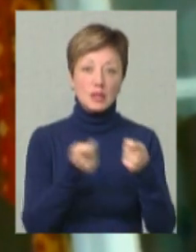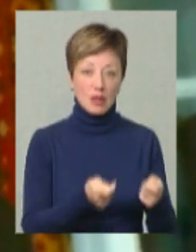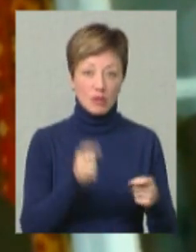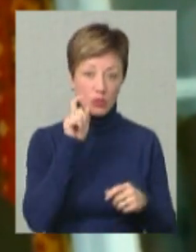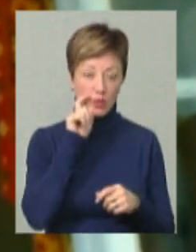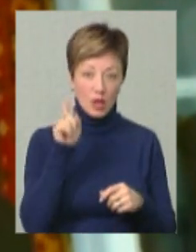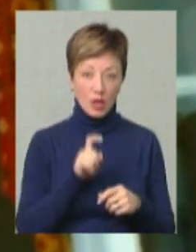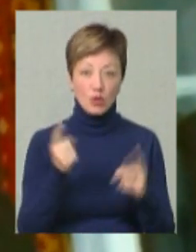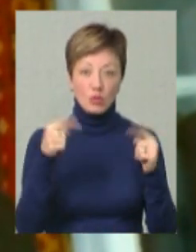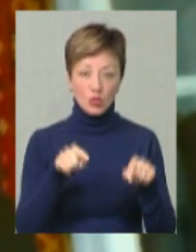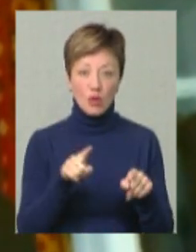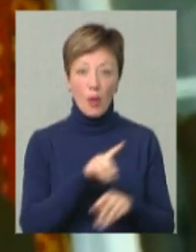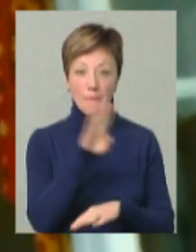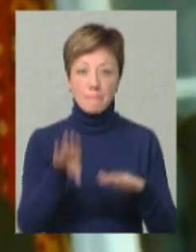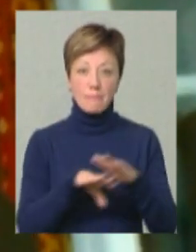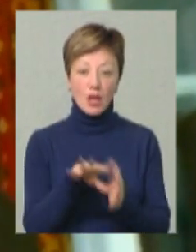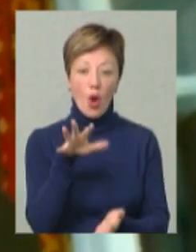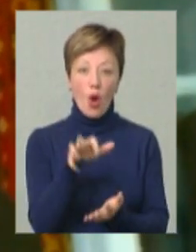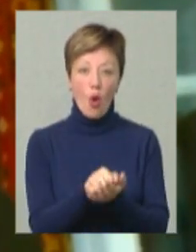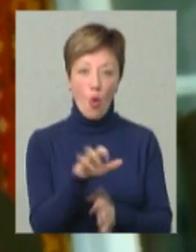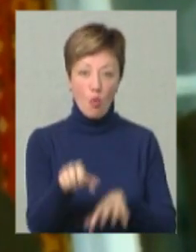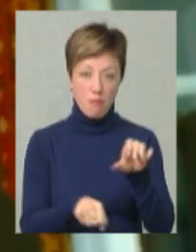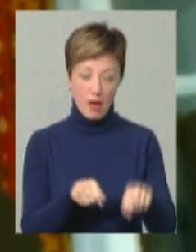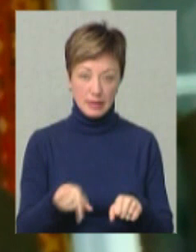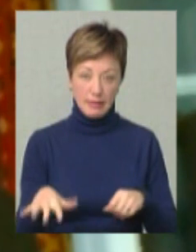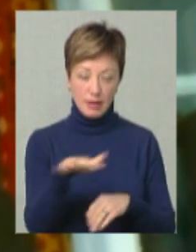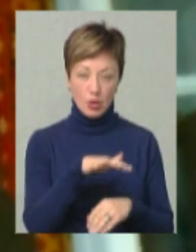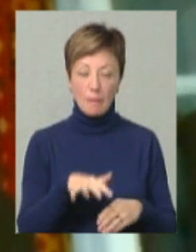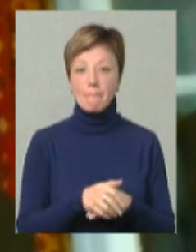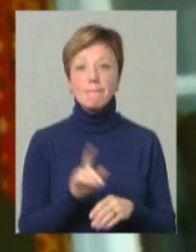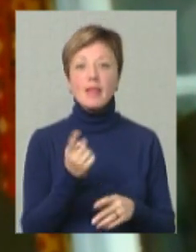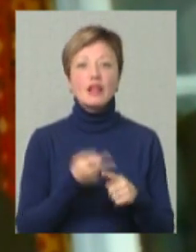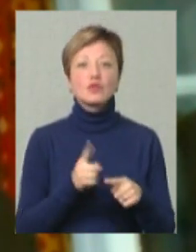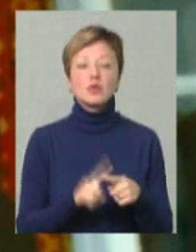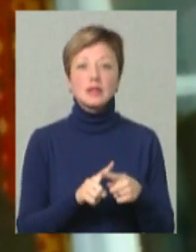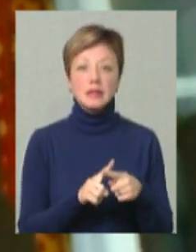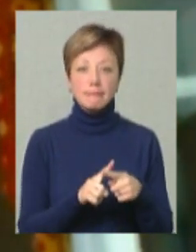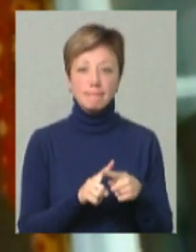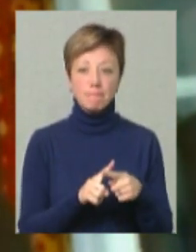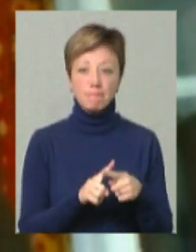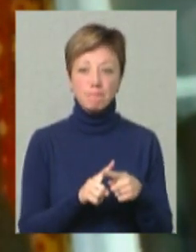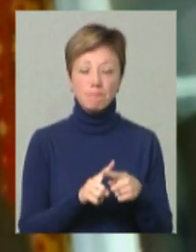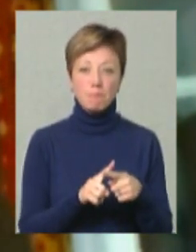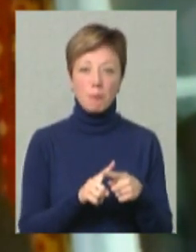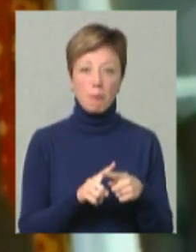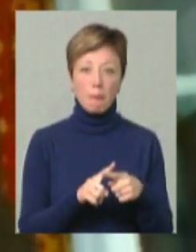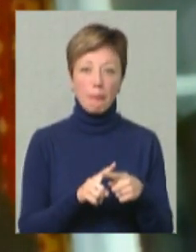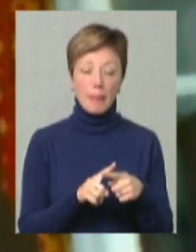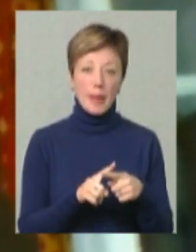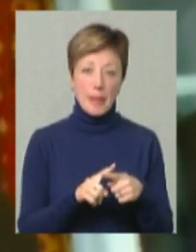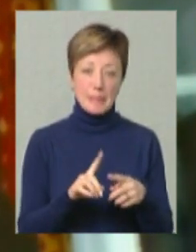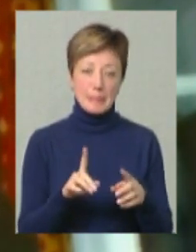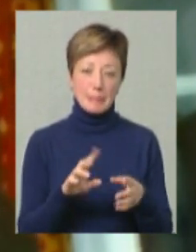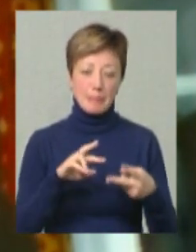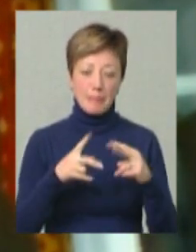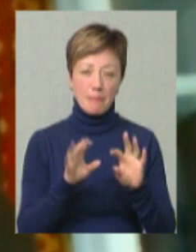Україну, тому що вони під окупацією, значна частина території. Якщо перевести це на нормальну